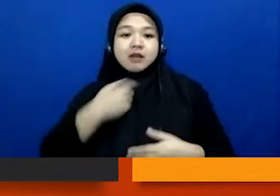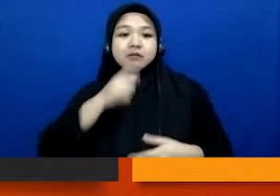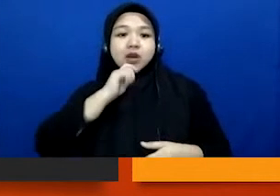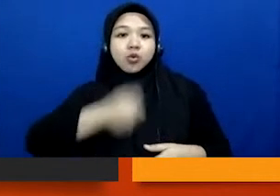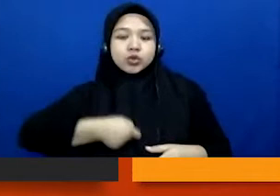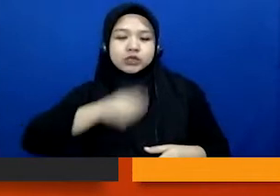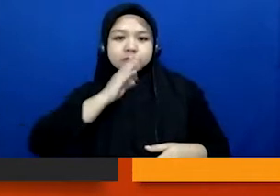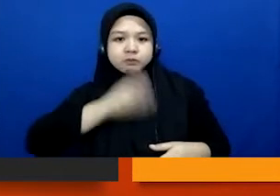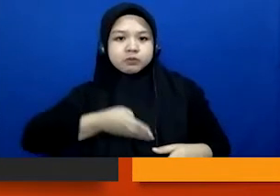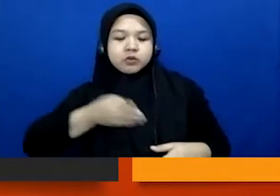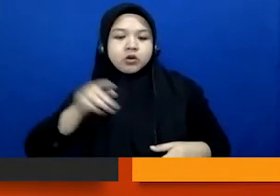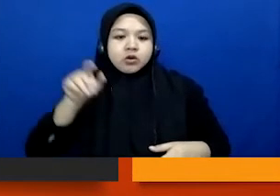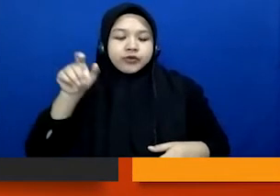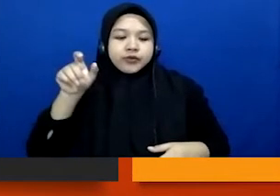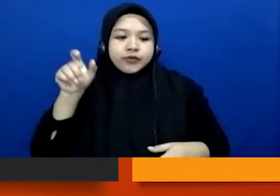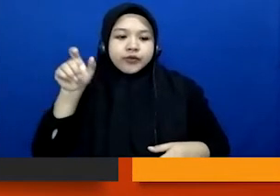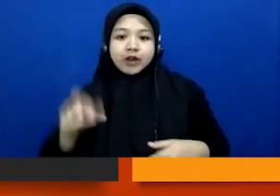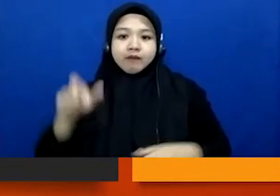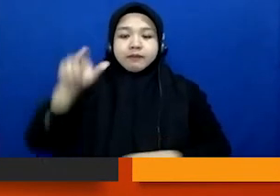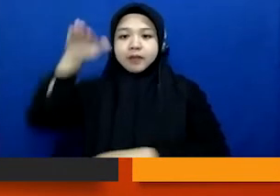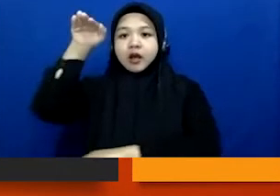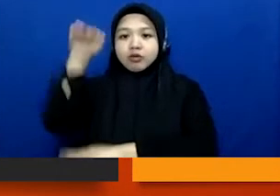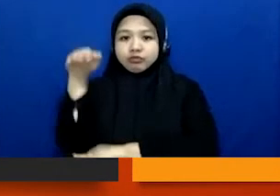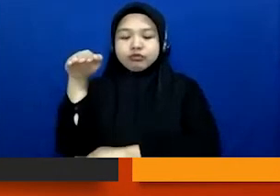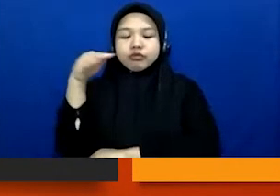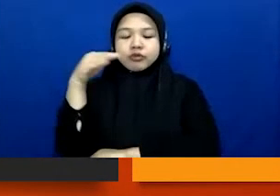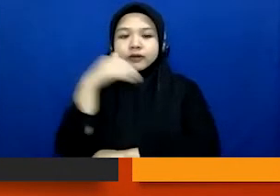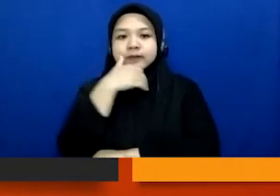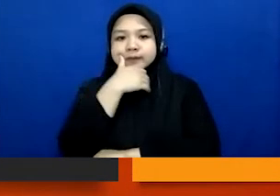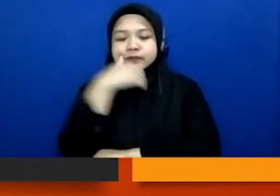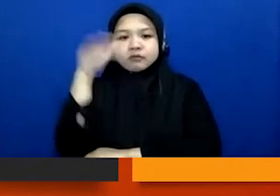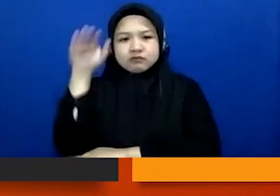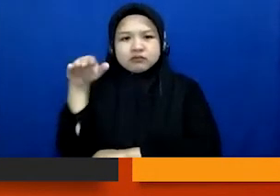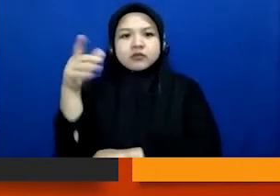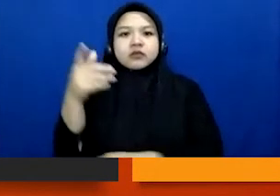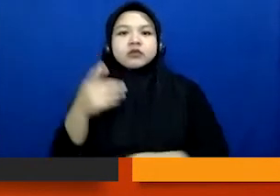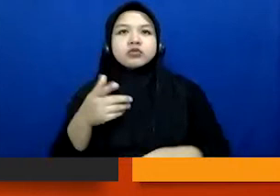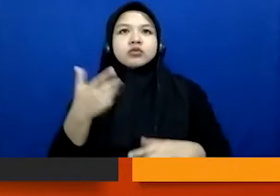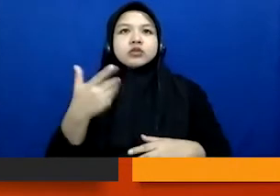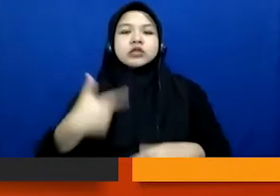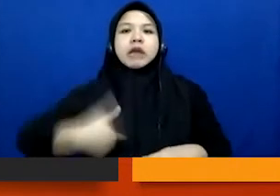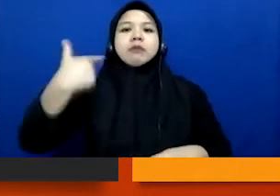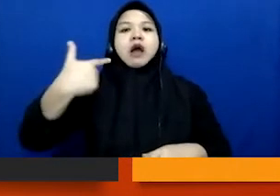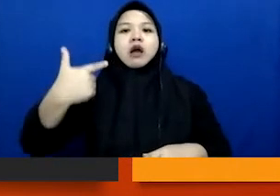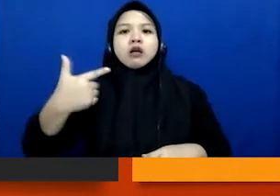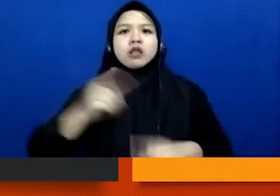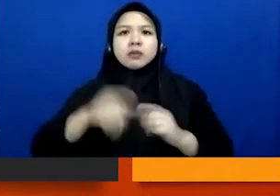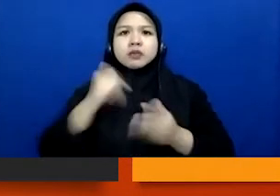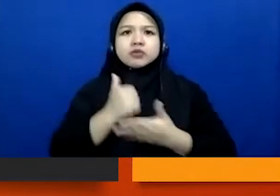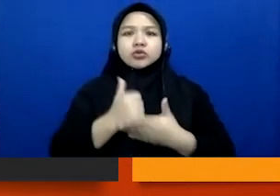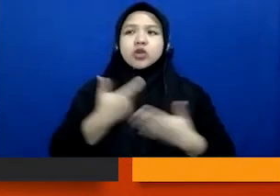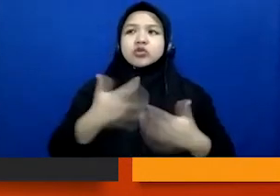pelaku, terduga pelaku, bahwa dia ditembak setelah dia menyerahkan diri.